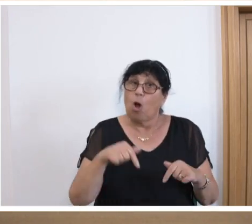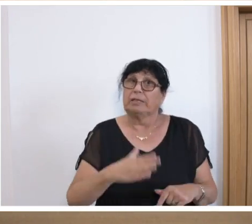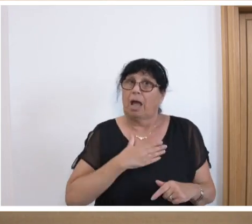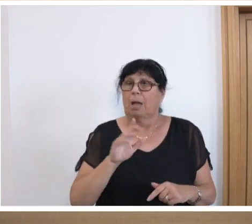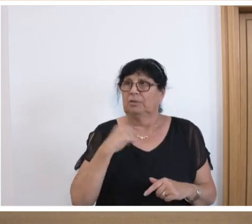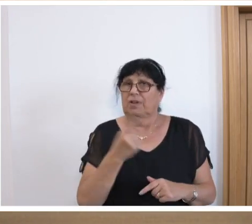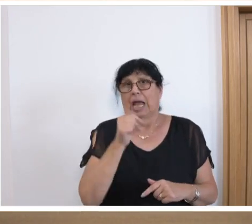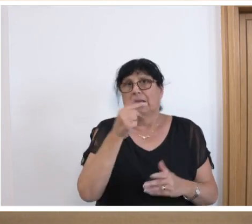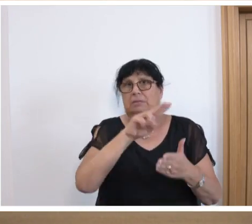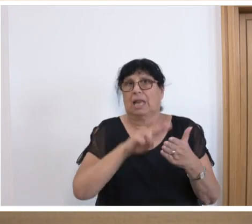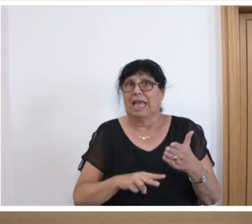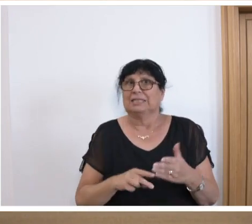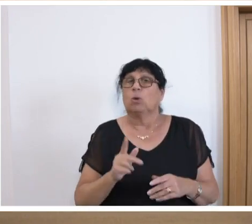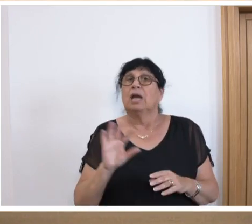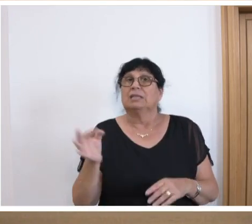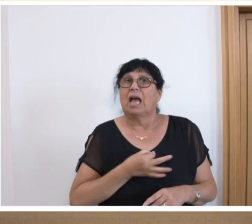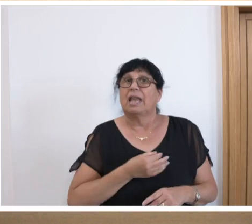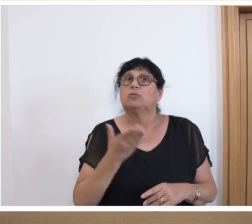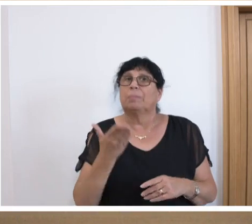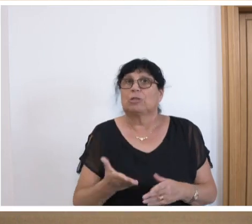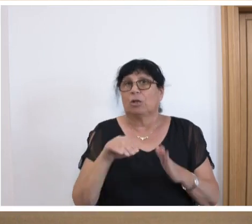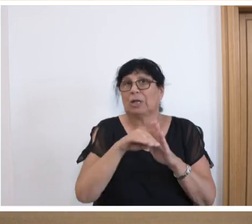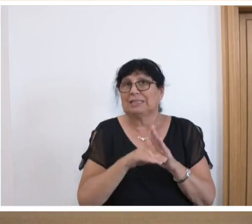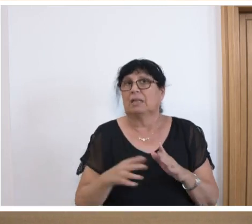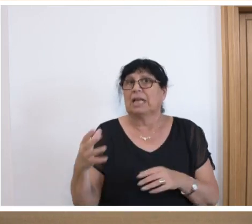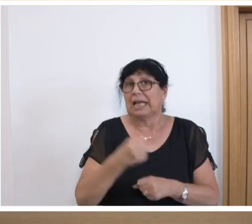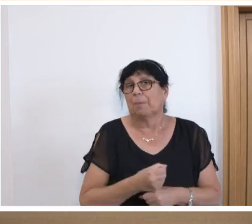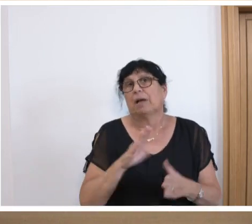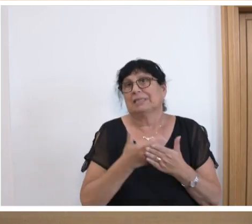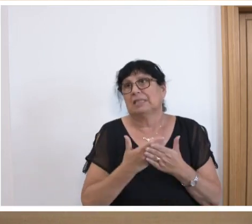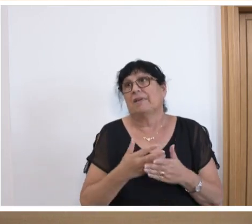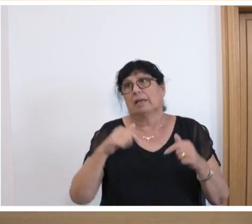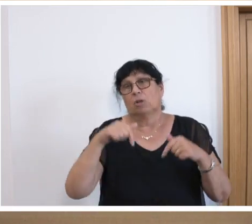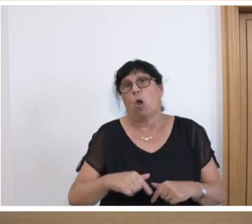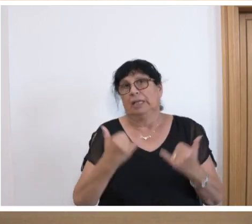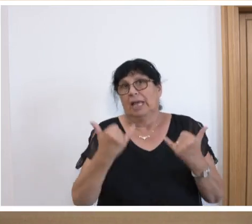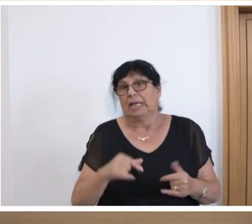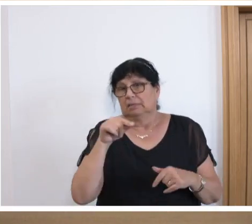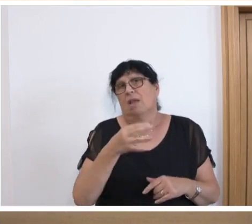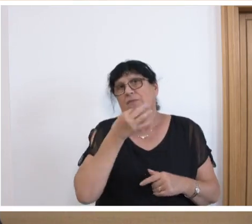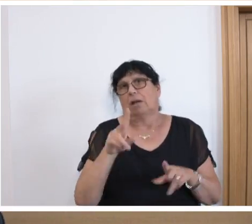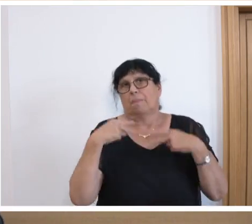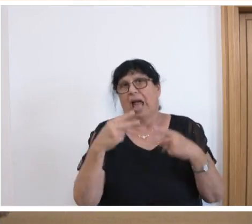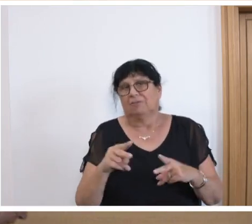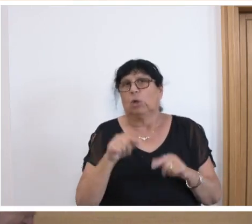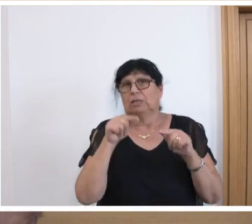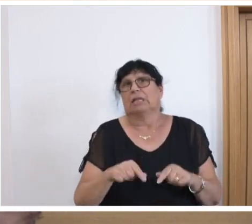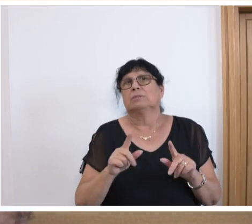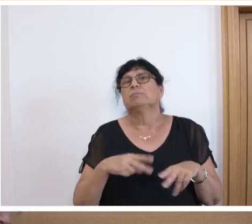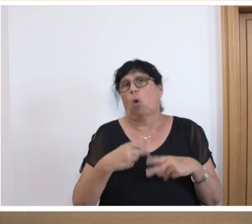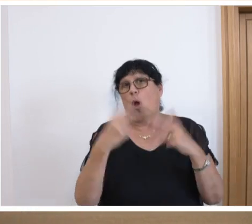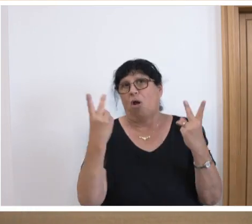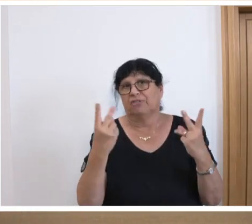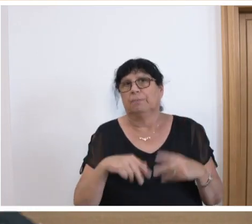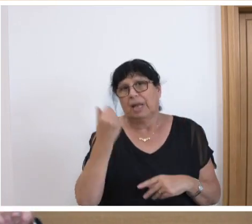erster Lesung das Saarische Besoldungsgesetz eingebracht. Deswegen bitte ich hier, heute und jetzt diese Frage zu beantworten. Das steht nämlich im Raume, liebe